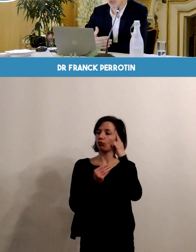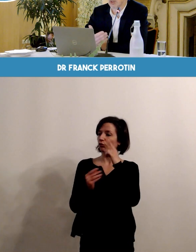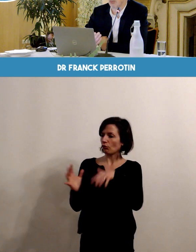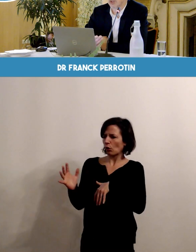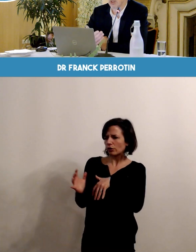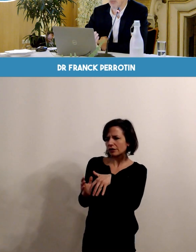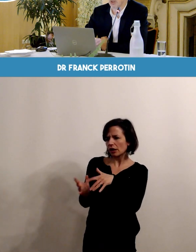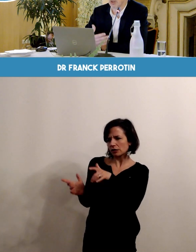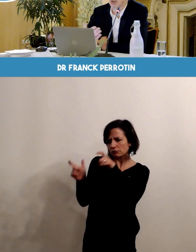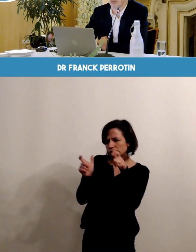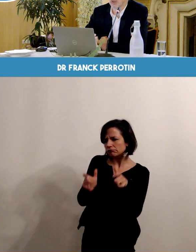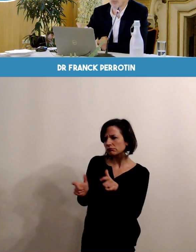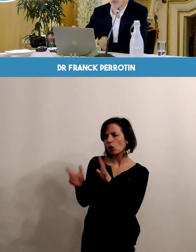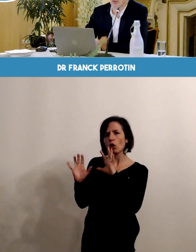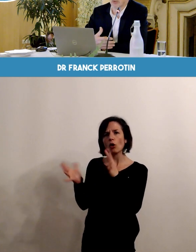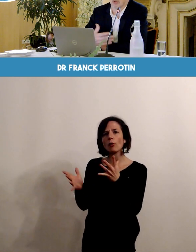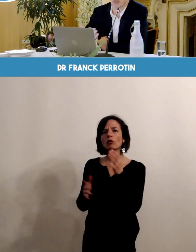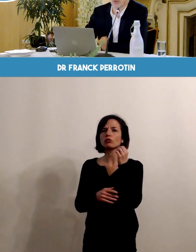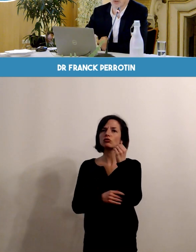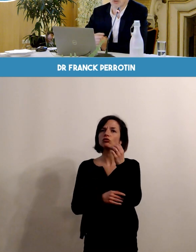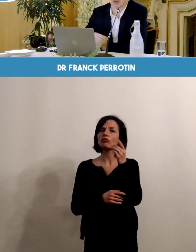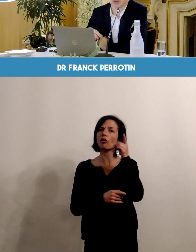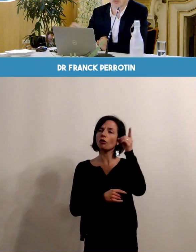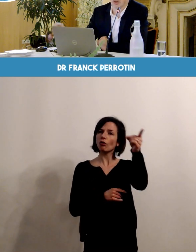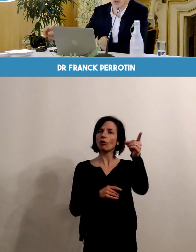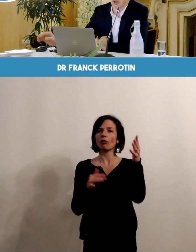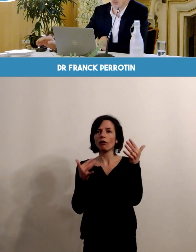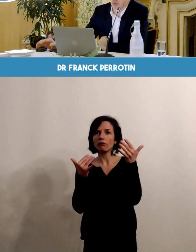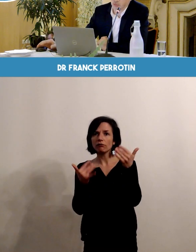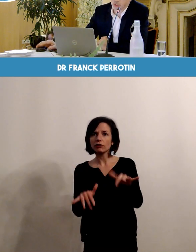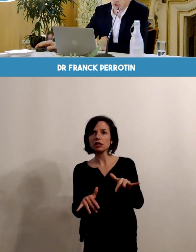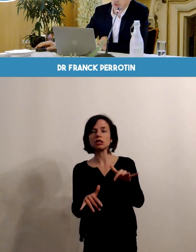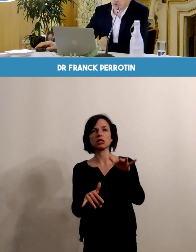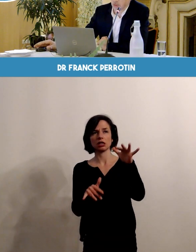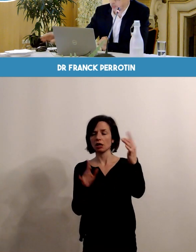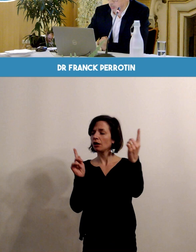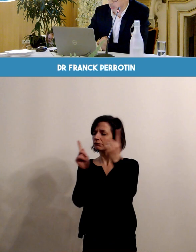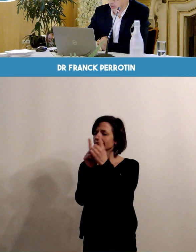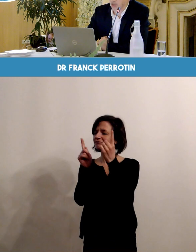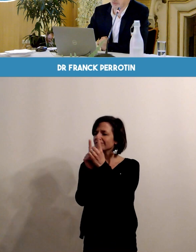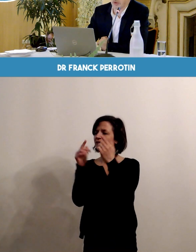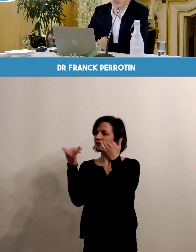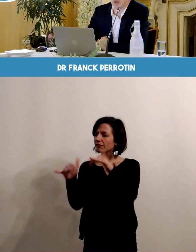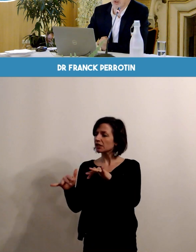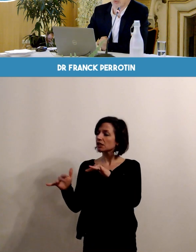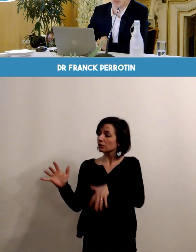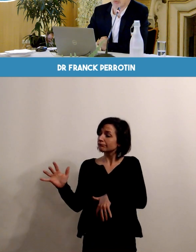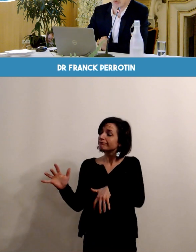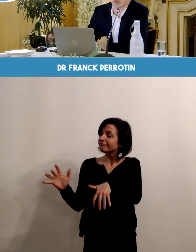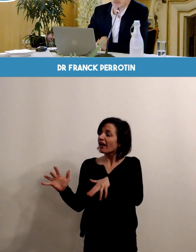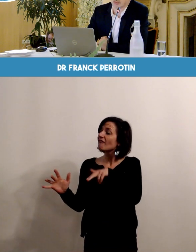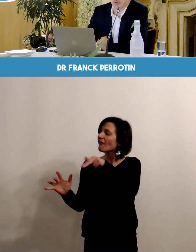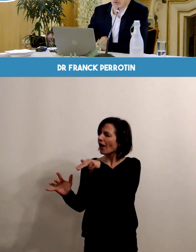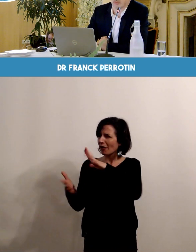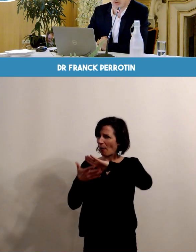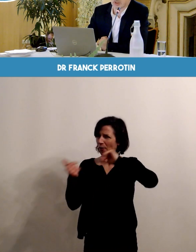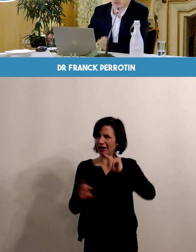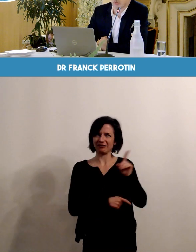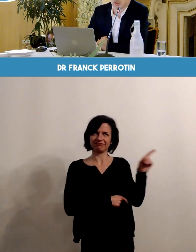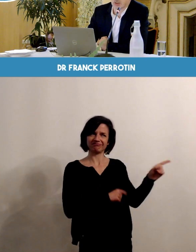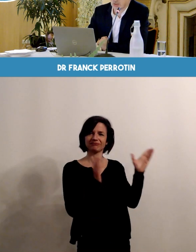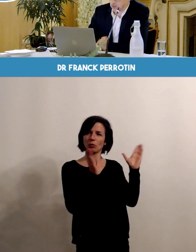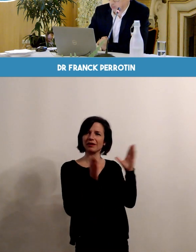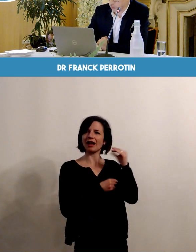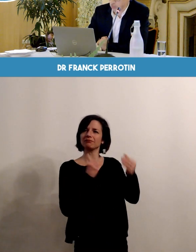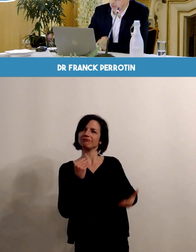en fin de grossesse, ils passent la main à l'établissement, à la maternité qui va prendre en charge la femme pour la fin